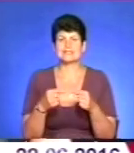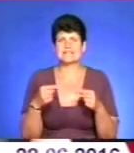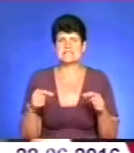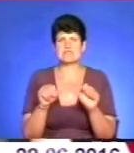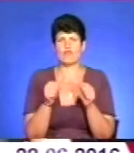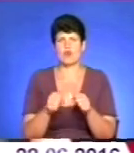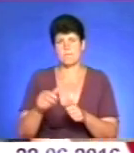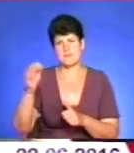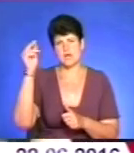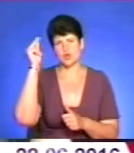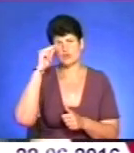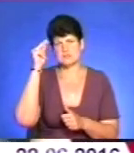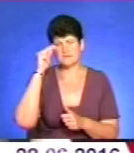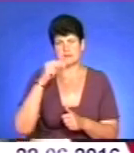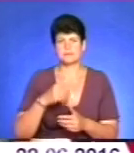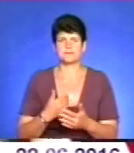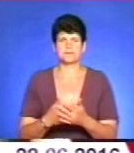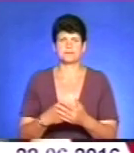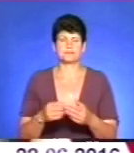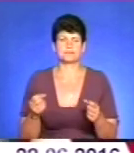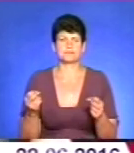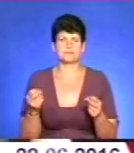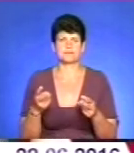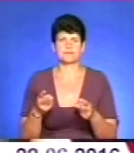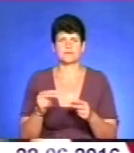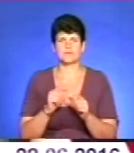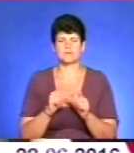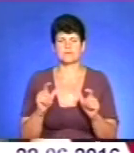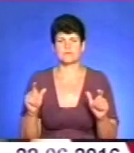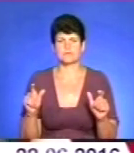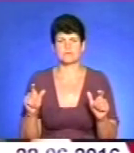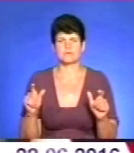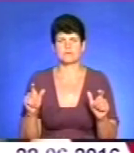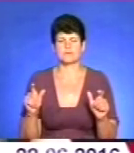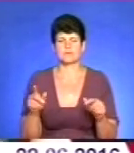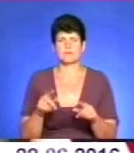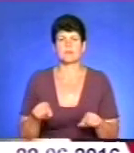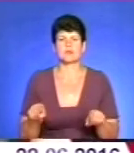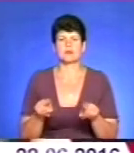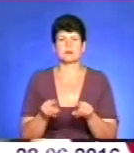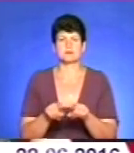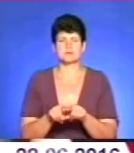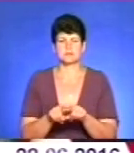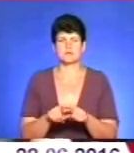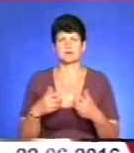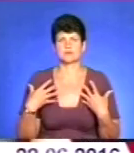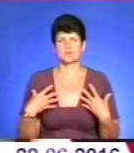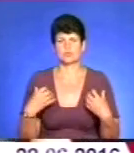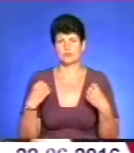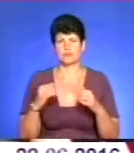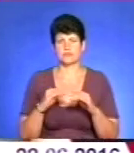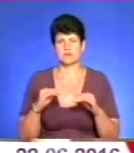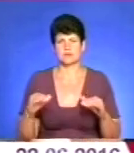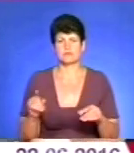на піплат в специальних школах, так само, як здорові діти в нормальних